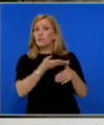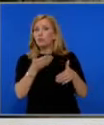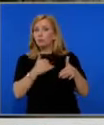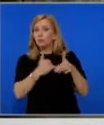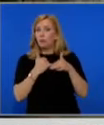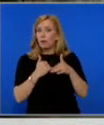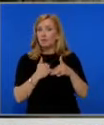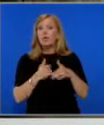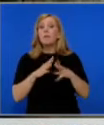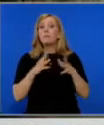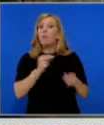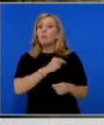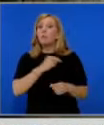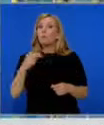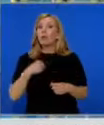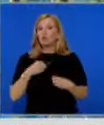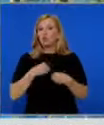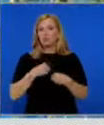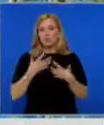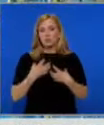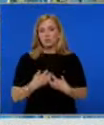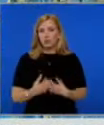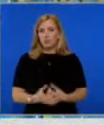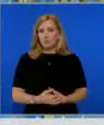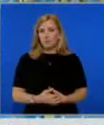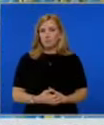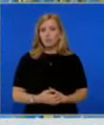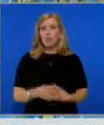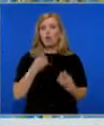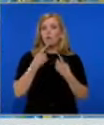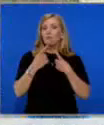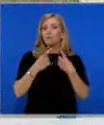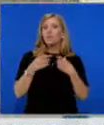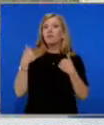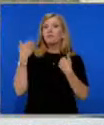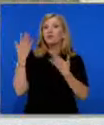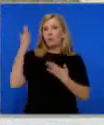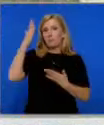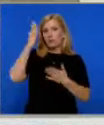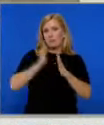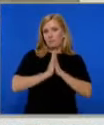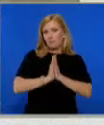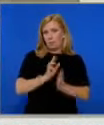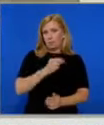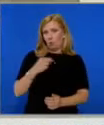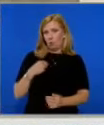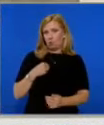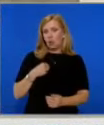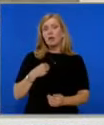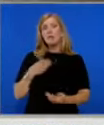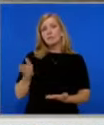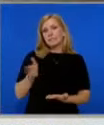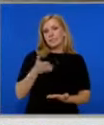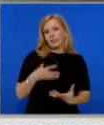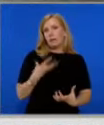чувство на несправедливост и разочарование. Говорителят на Украинското външно министерство призова Полша да загърбя емоциите.